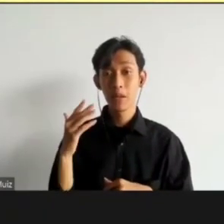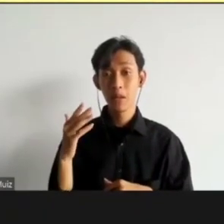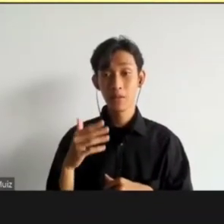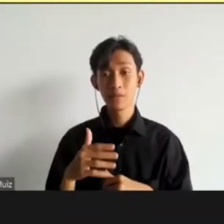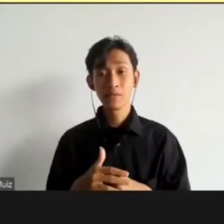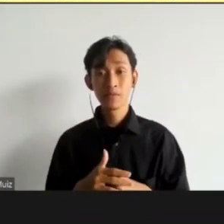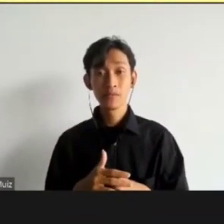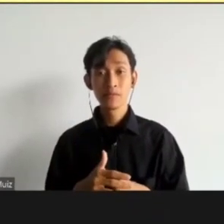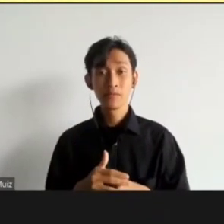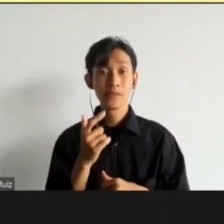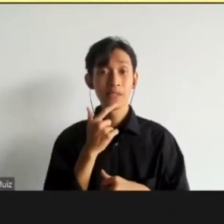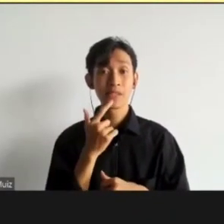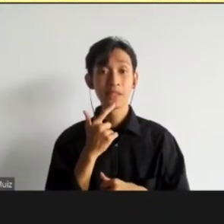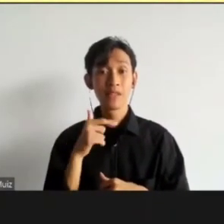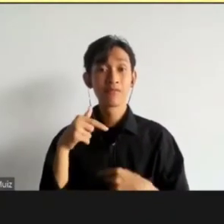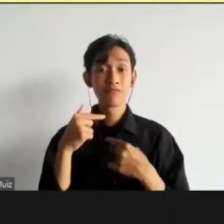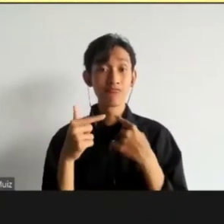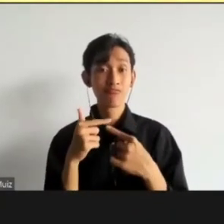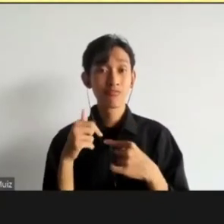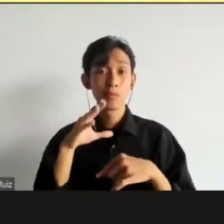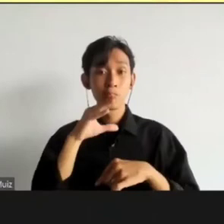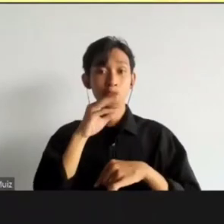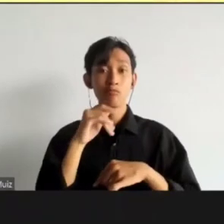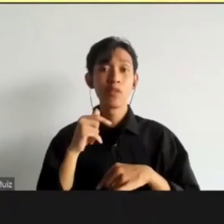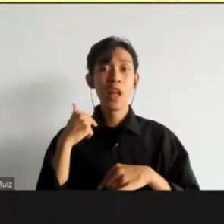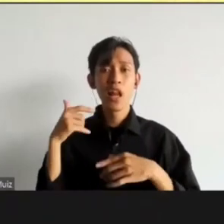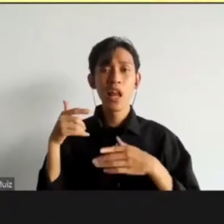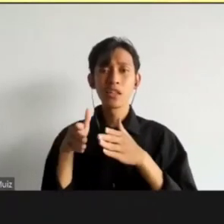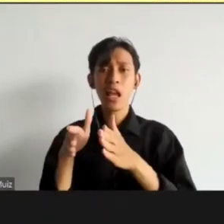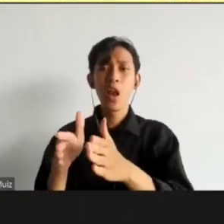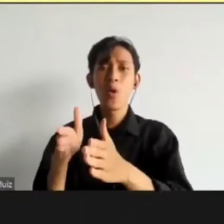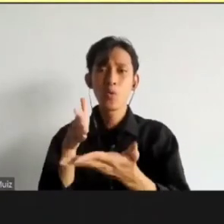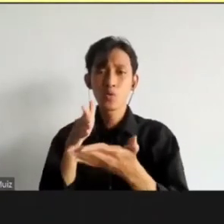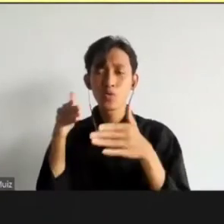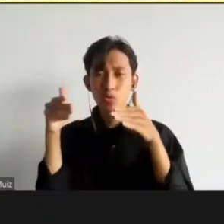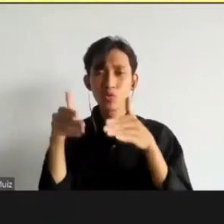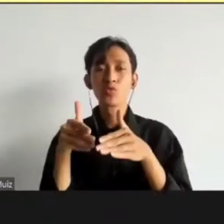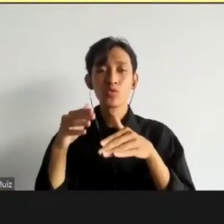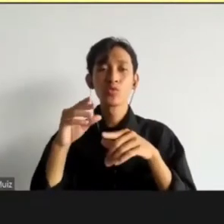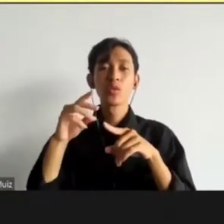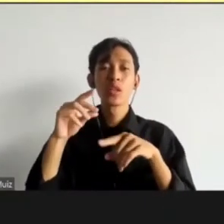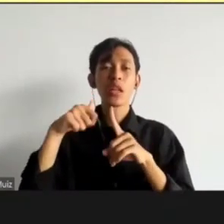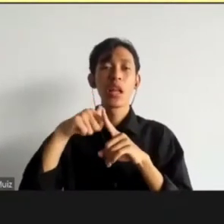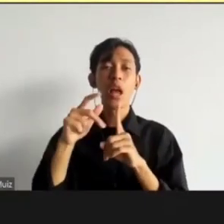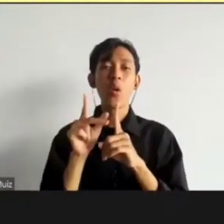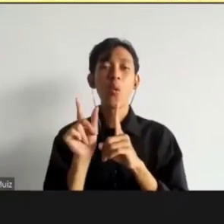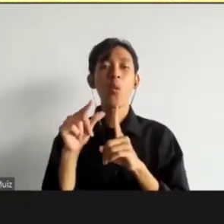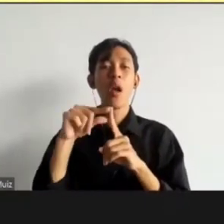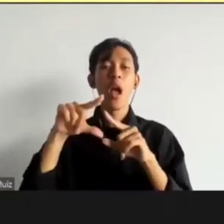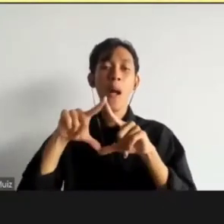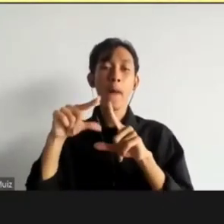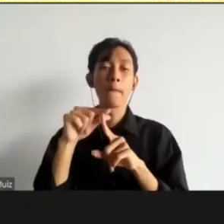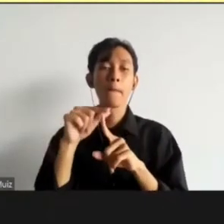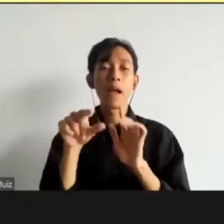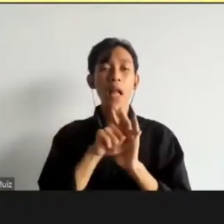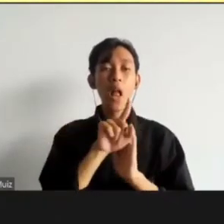tentang plea bargain ini dibahas sebenarnya di jalur khusus di dalam RQHB ya. Itu tadi pasal 199 RQHB.